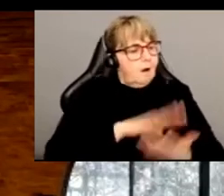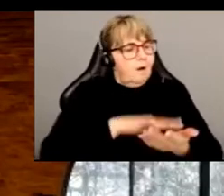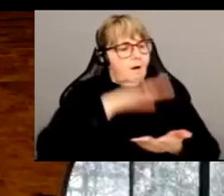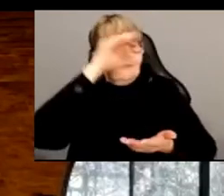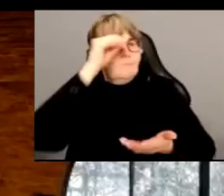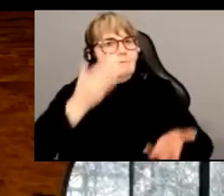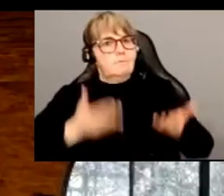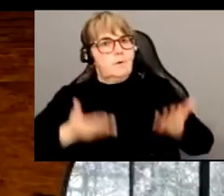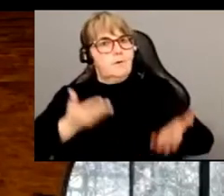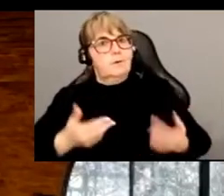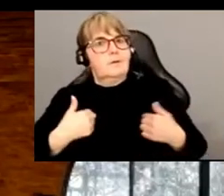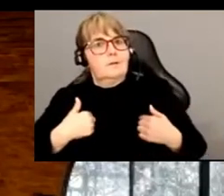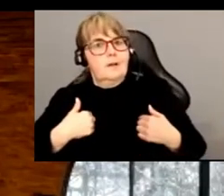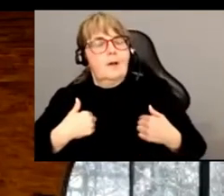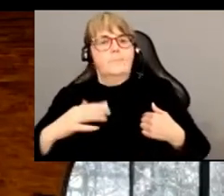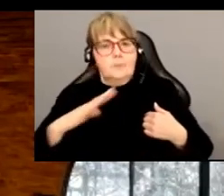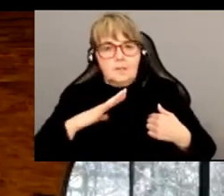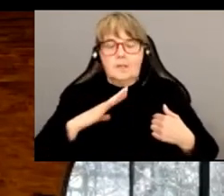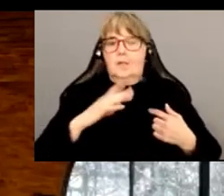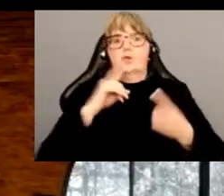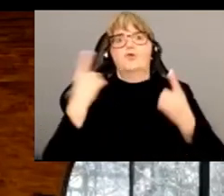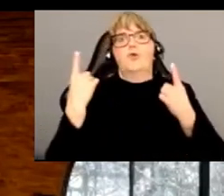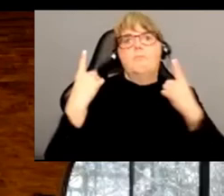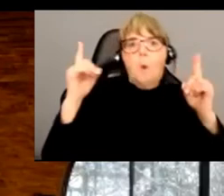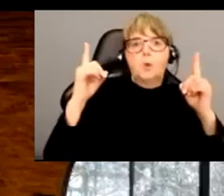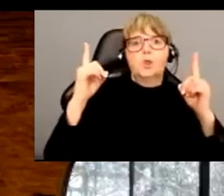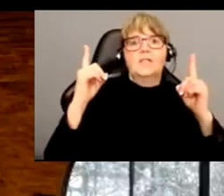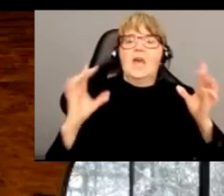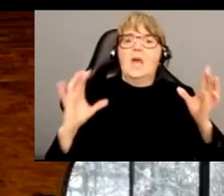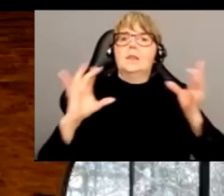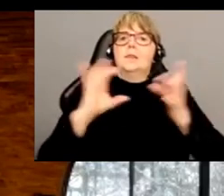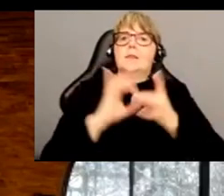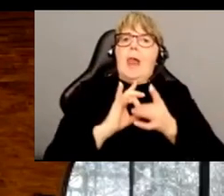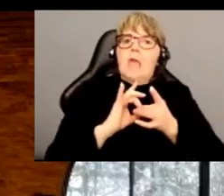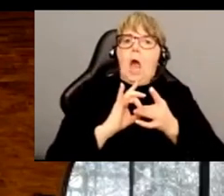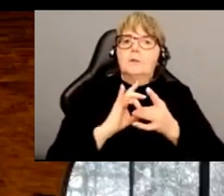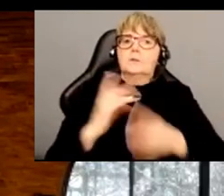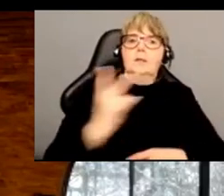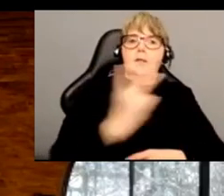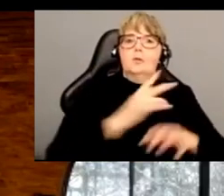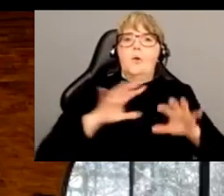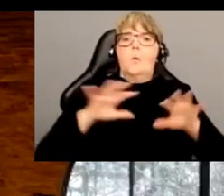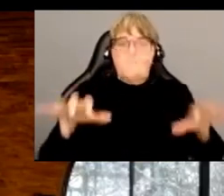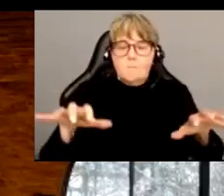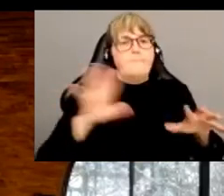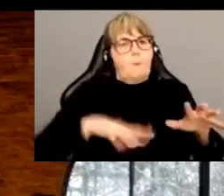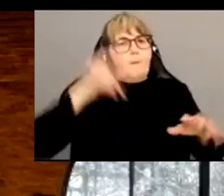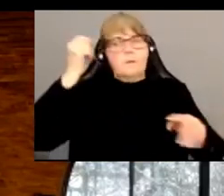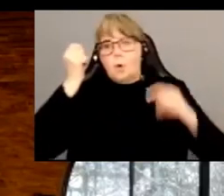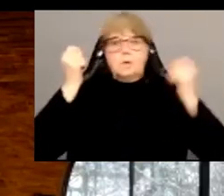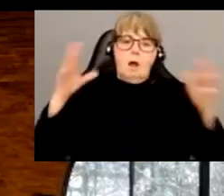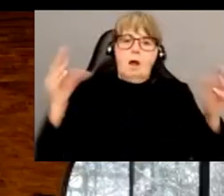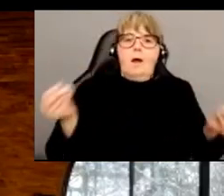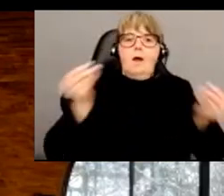parce que je crois qu'il une géniale opportunité d'alliance entre les deux mouvements et qu'on peut aussi apprendre au niveau théorique.